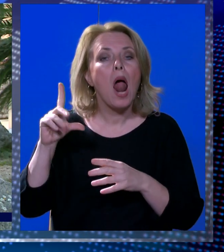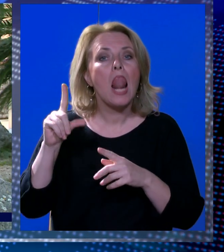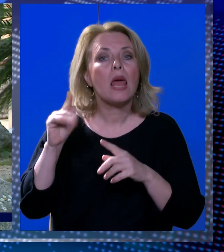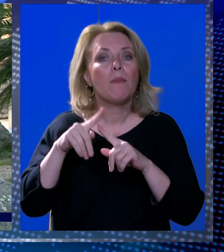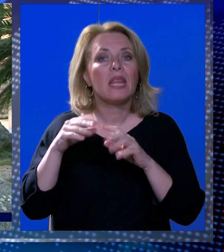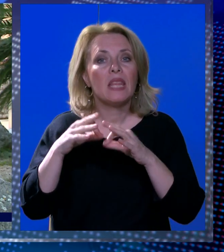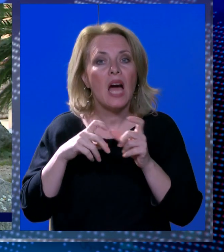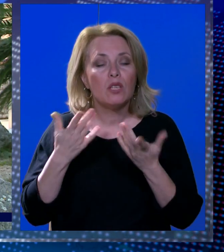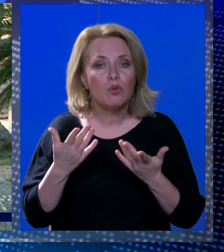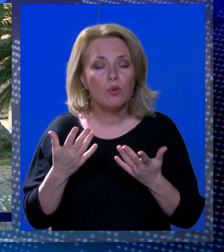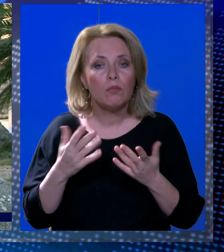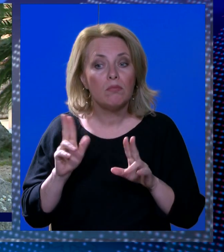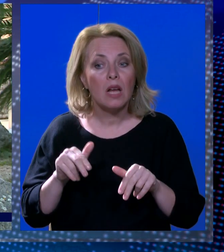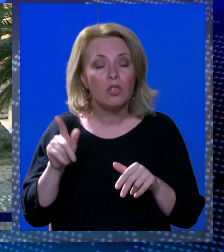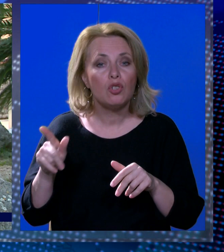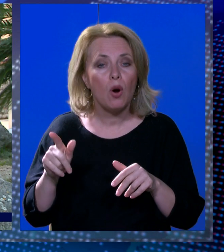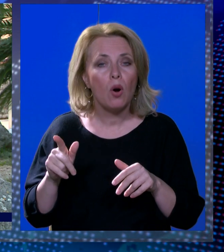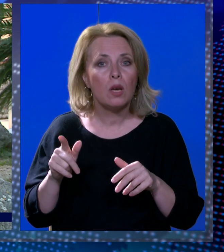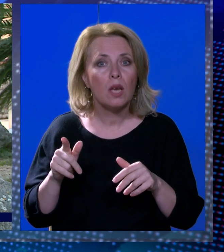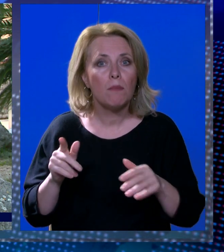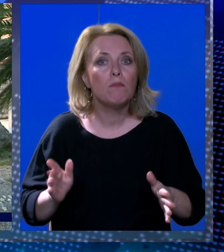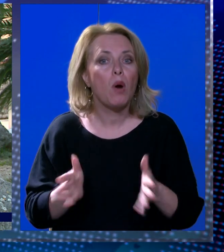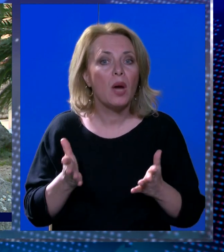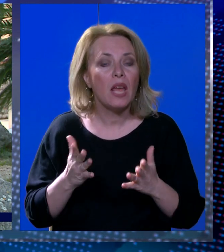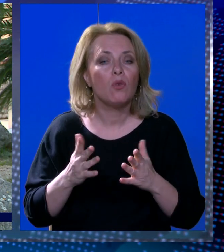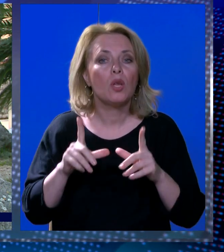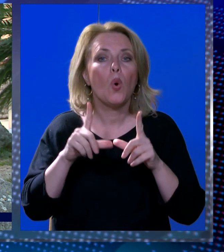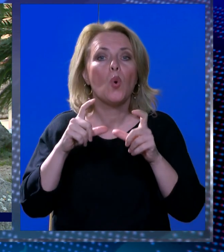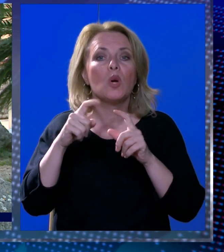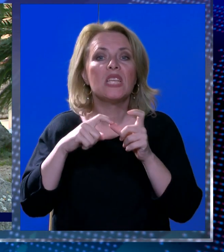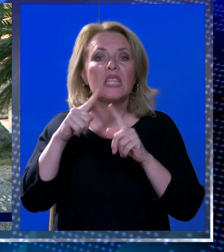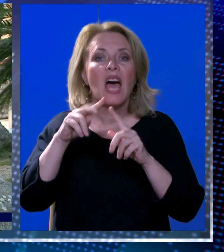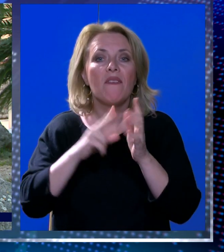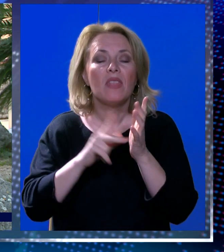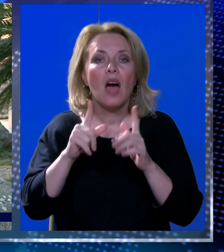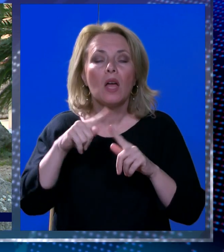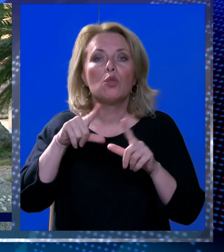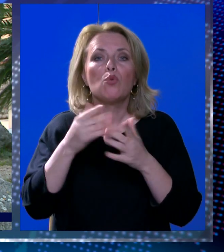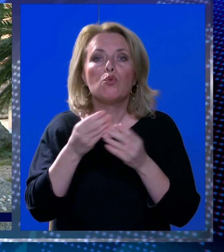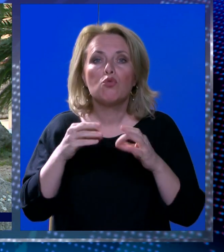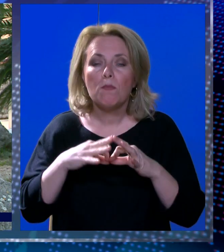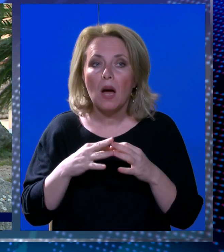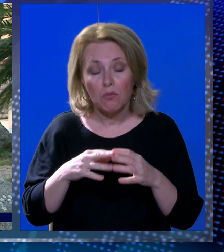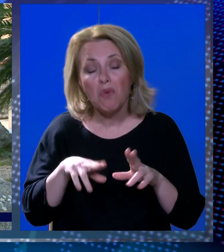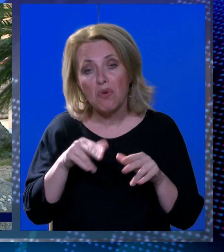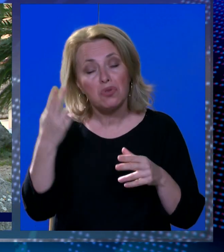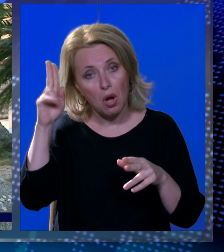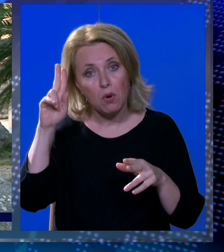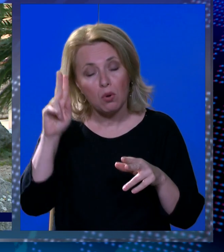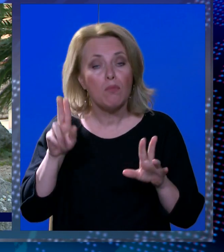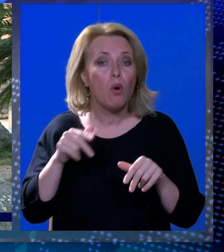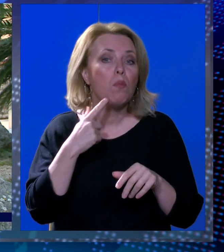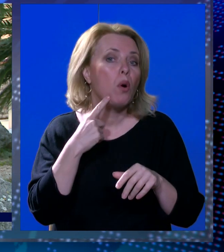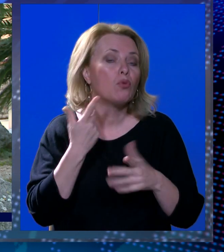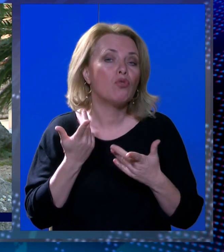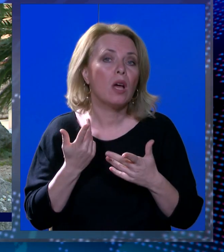Pa evo, ja sad ne znam hoće li iz Libertasa pokritati eventualnu ustavnu tužbu. To postoji kao mogućnost, predpostavljam, a mogu slobodno